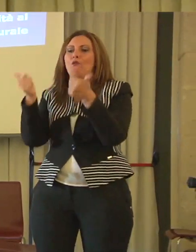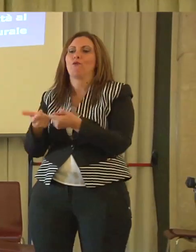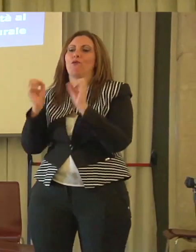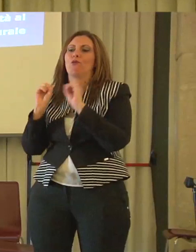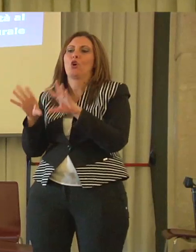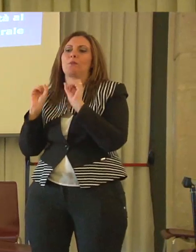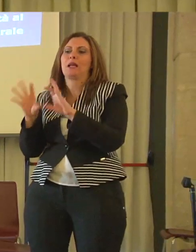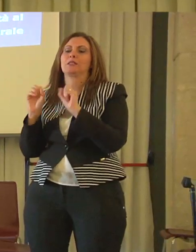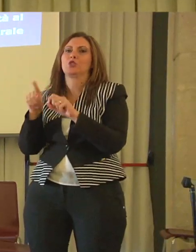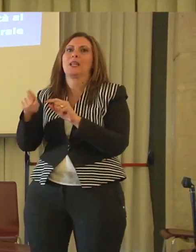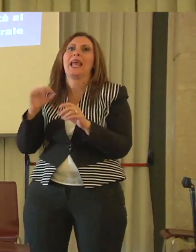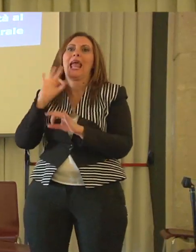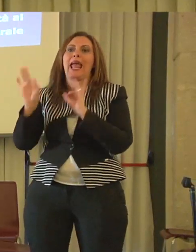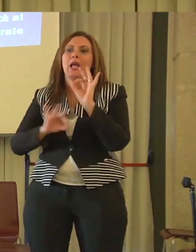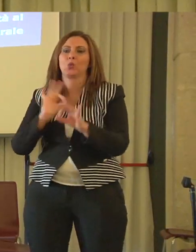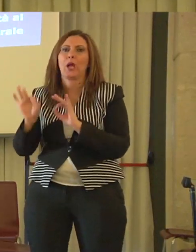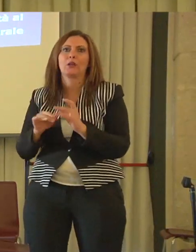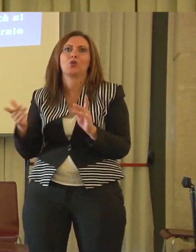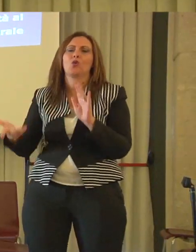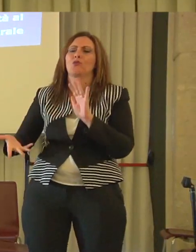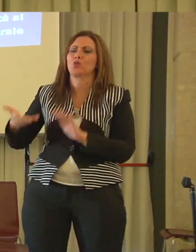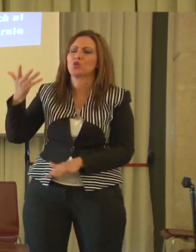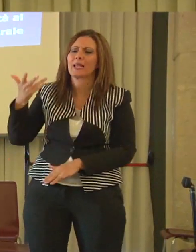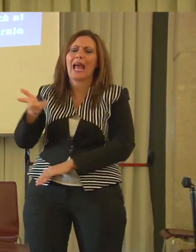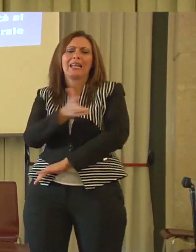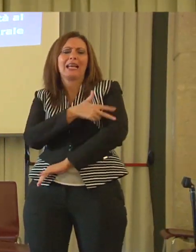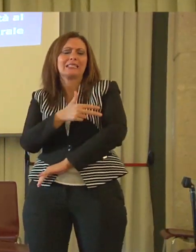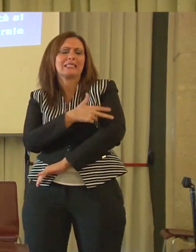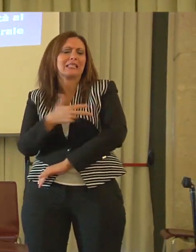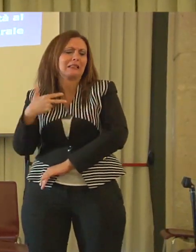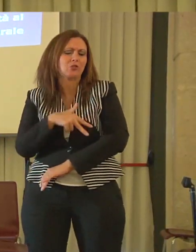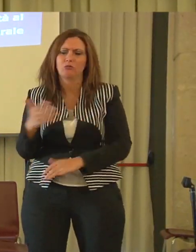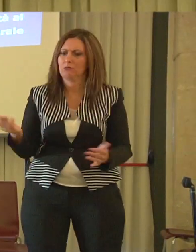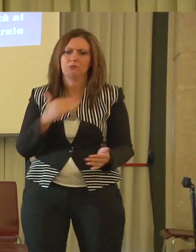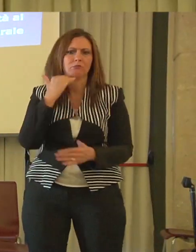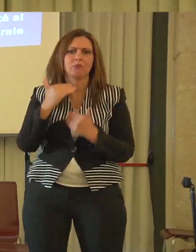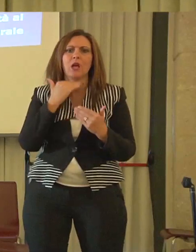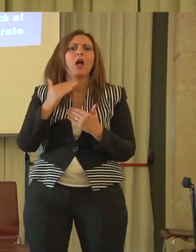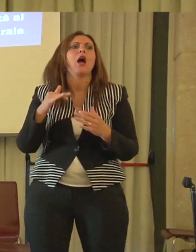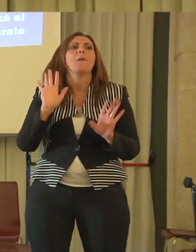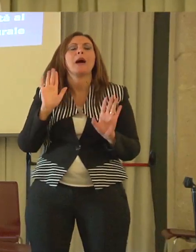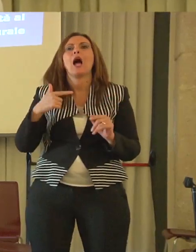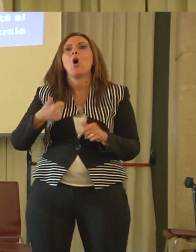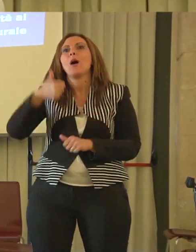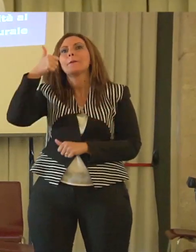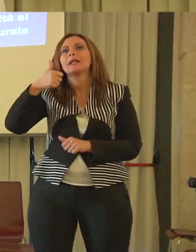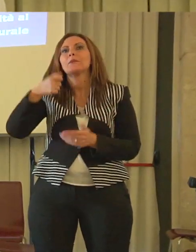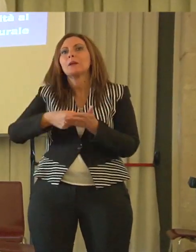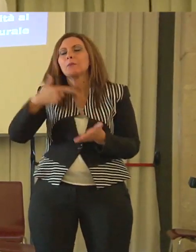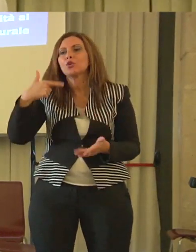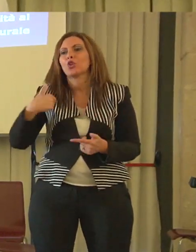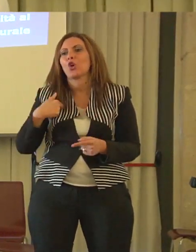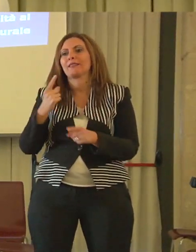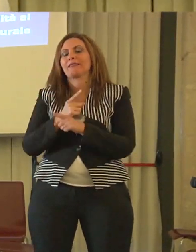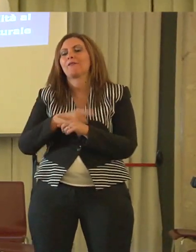funzionari, assistenti sociali. Il problema è che noi dobbiamo essere preparati ad accogliere l'infortunato